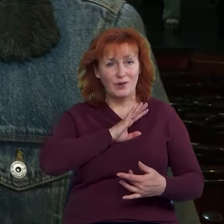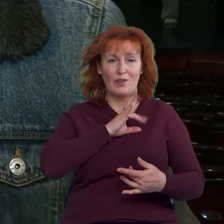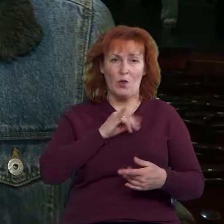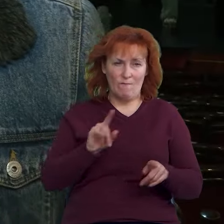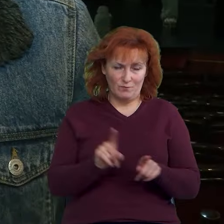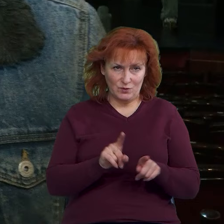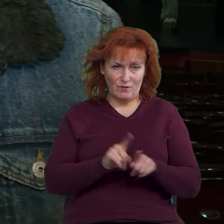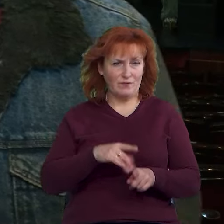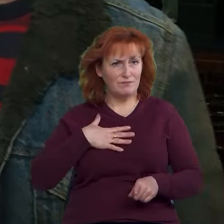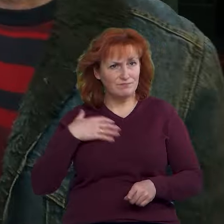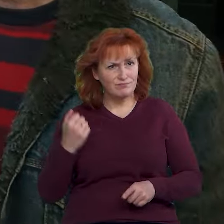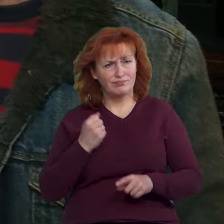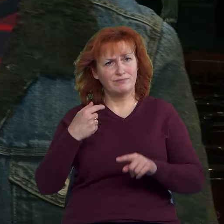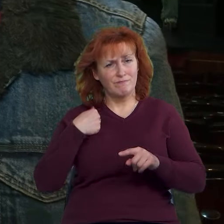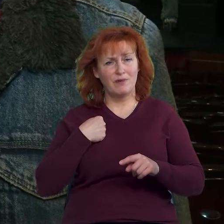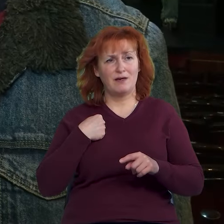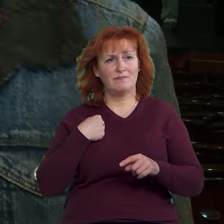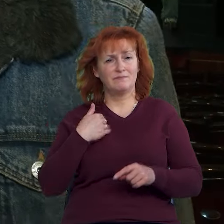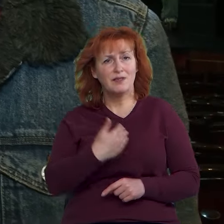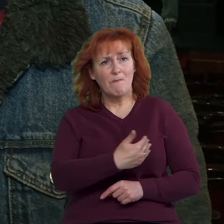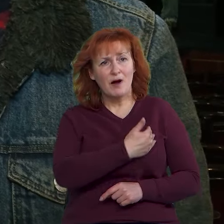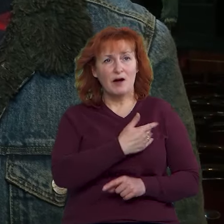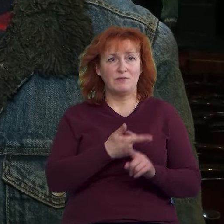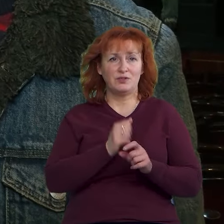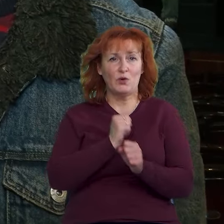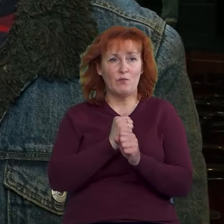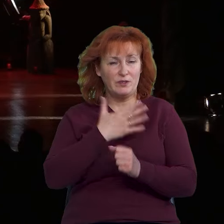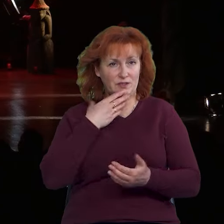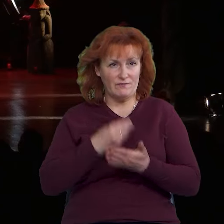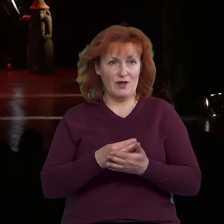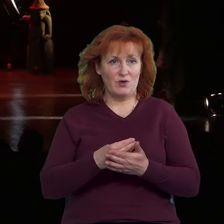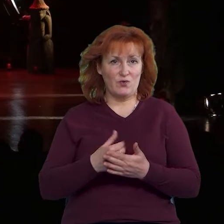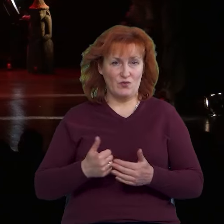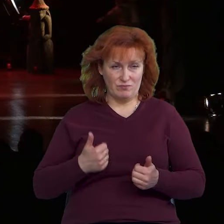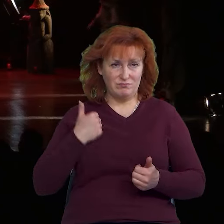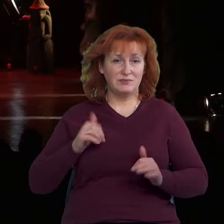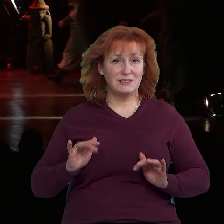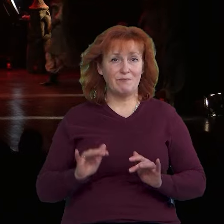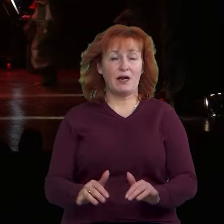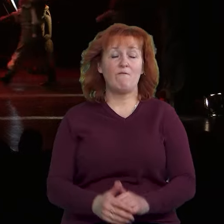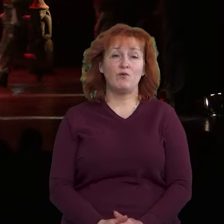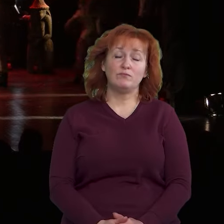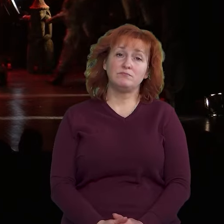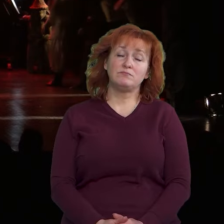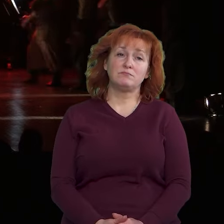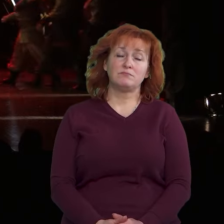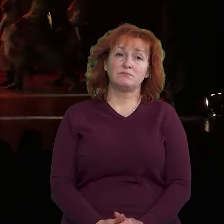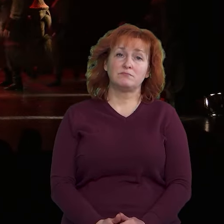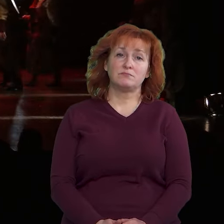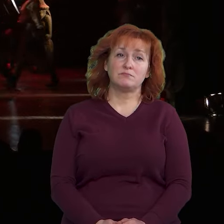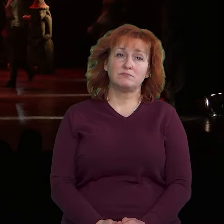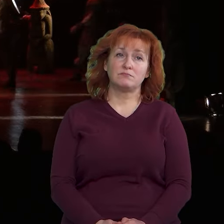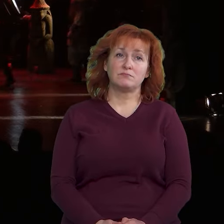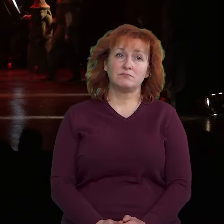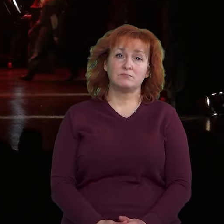ми намагаємося робити свою справу. Олександр Мілашевський, Олександр Поліщук, Суспільне новини